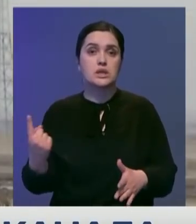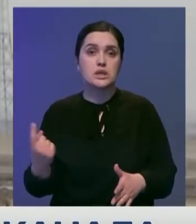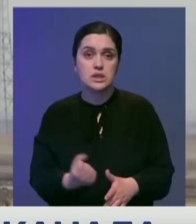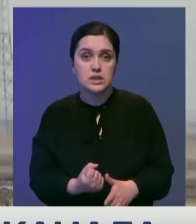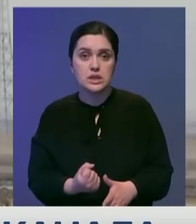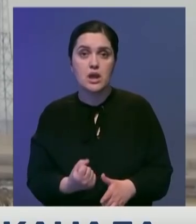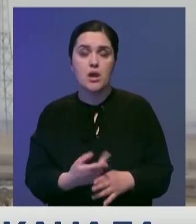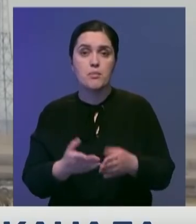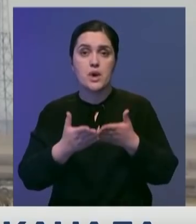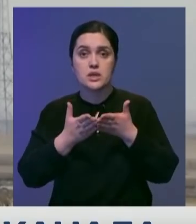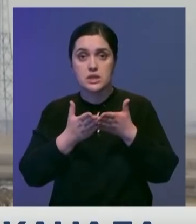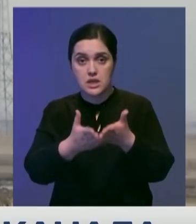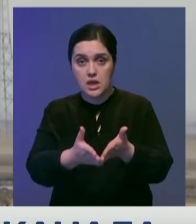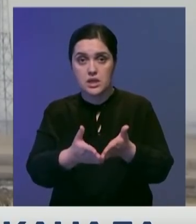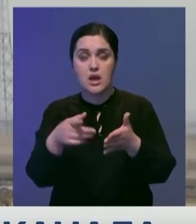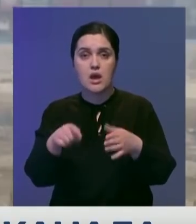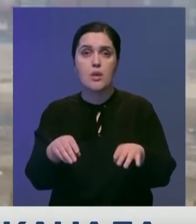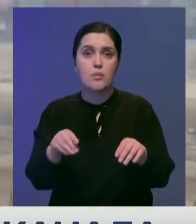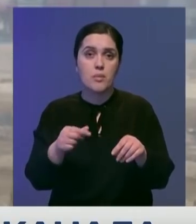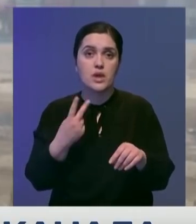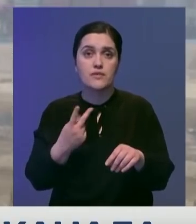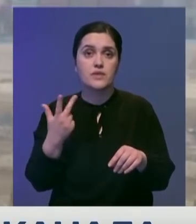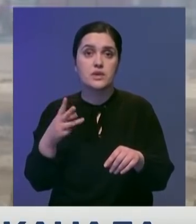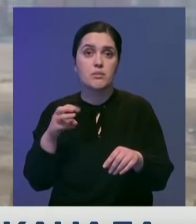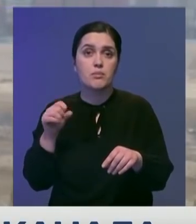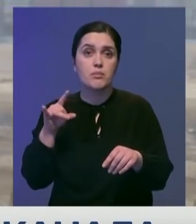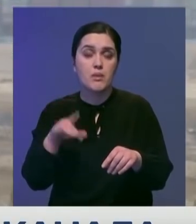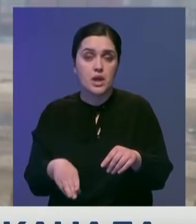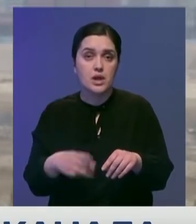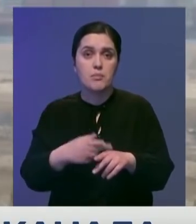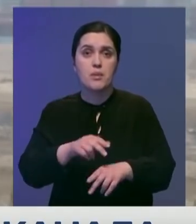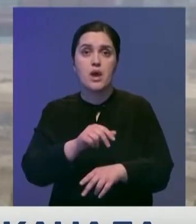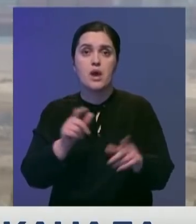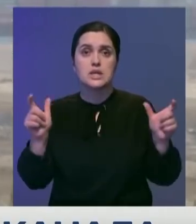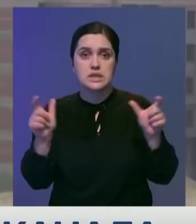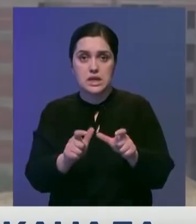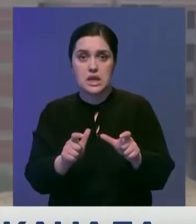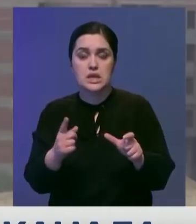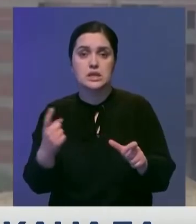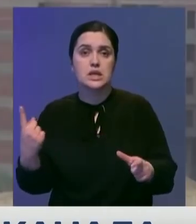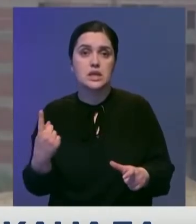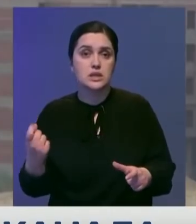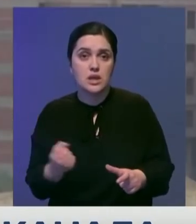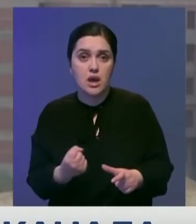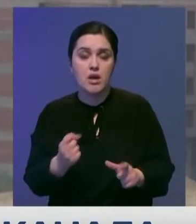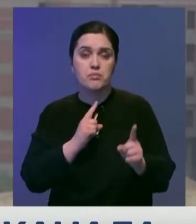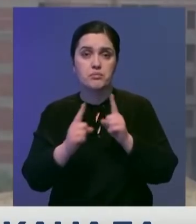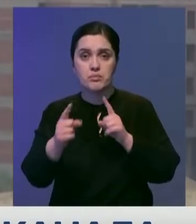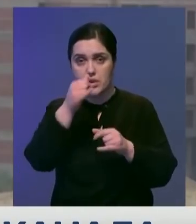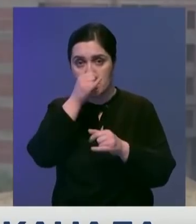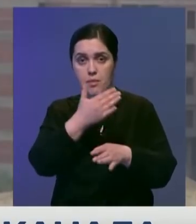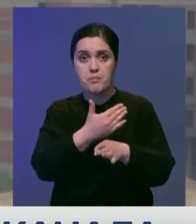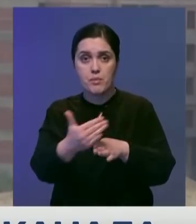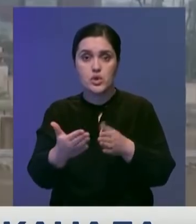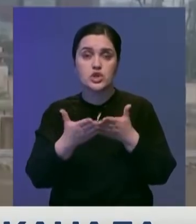как минимум неделю. Напомню, гигантское судно село на мель 23 марта, перегородив его почти на неделю и заблокировав